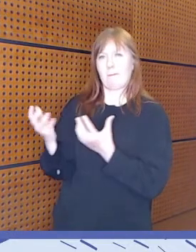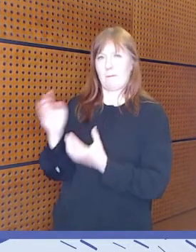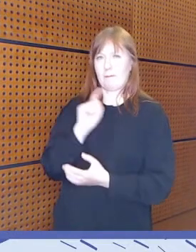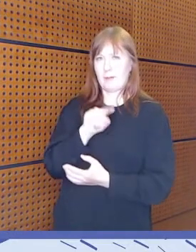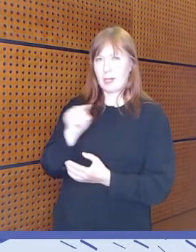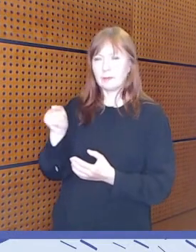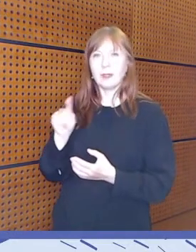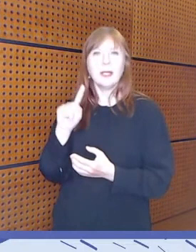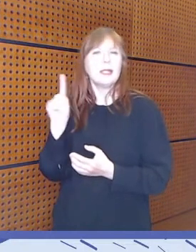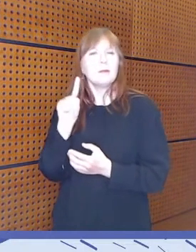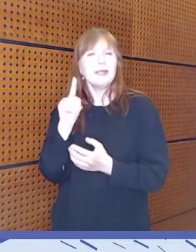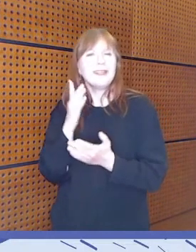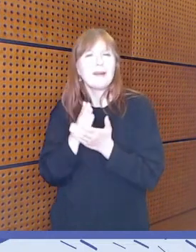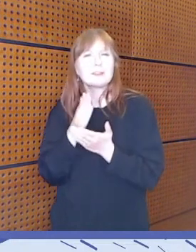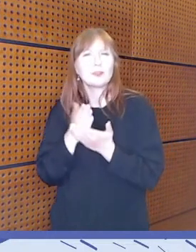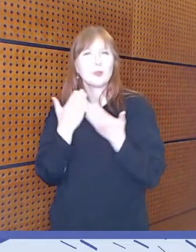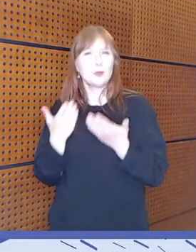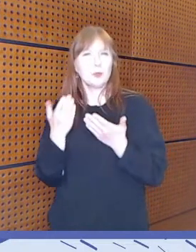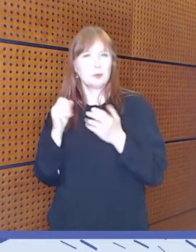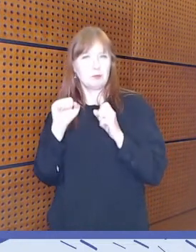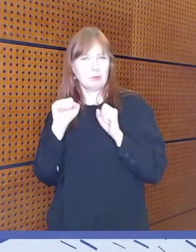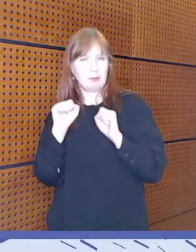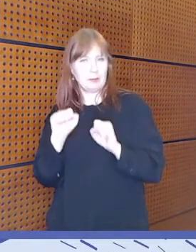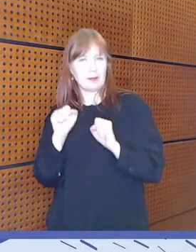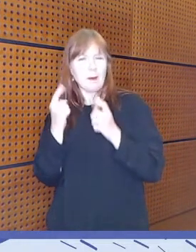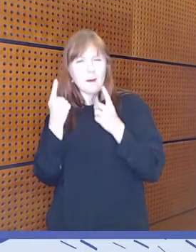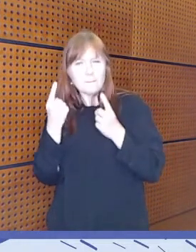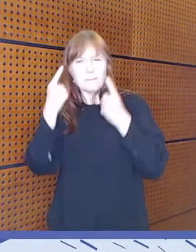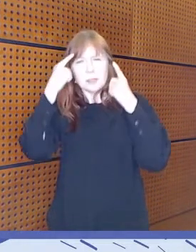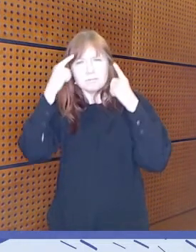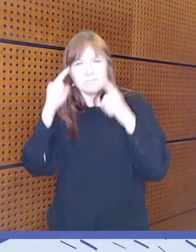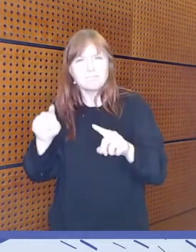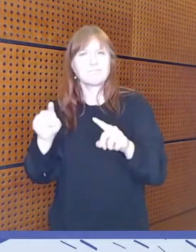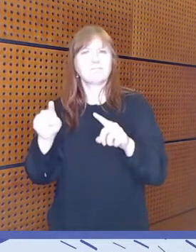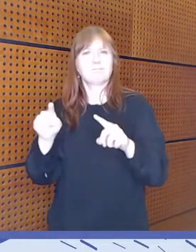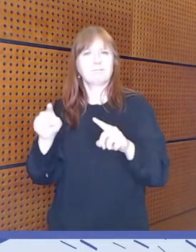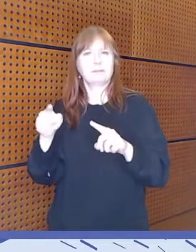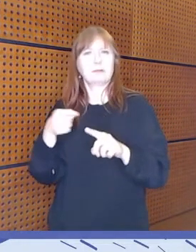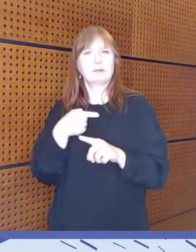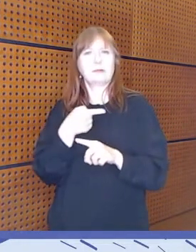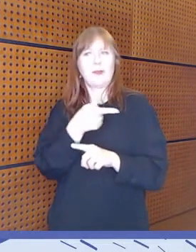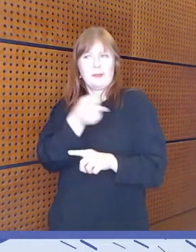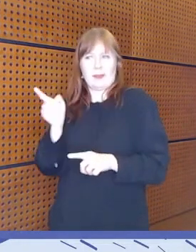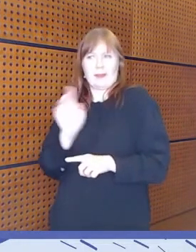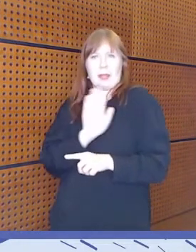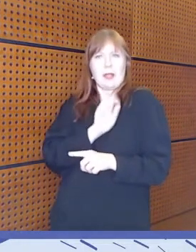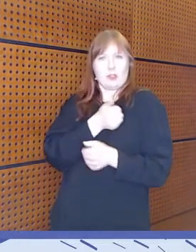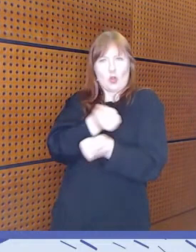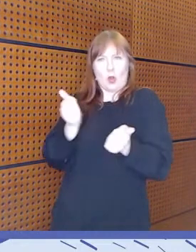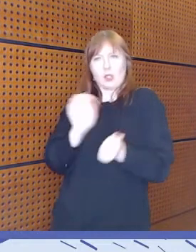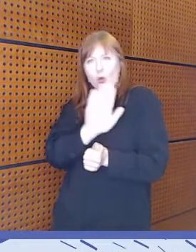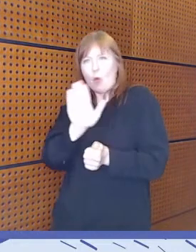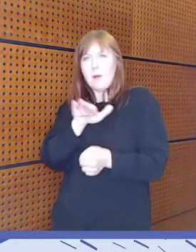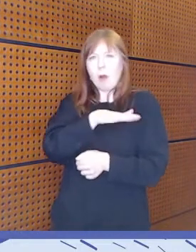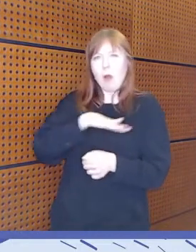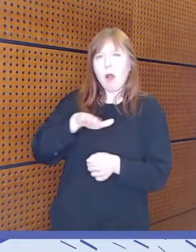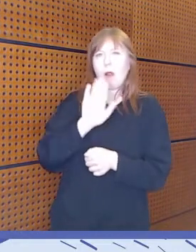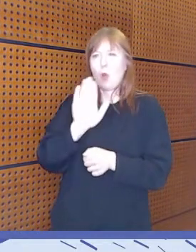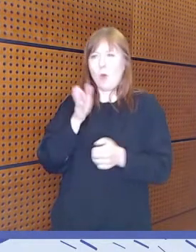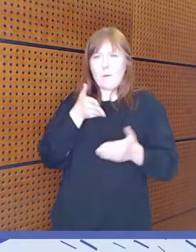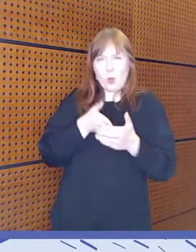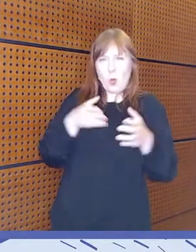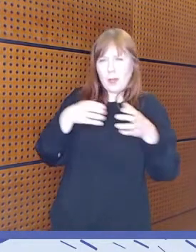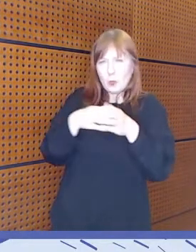nyt tulisi erityisesti kiinnittää huomiota teidän omalla alalle, omiin kohderyhmiinne